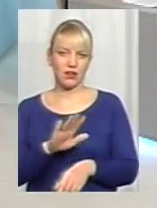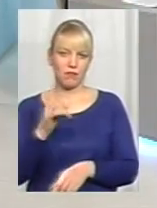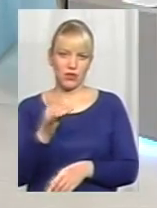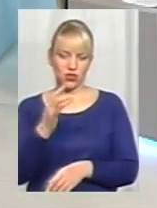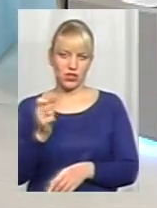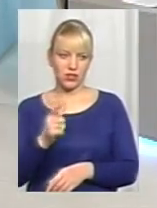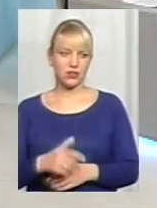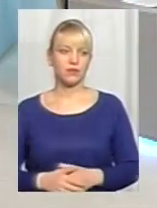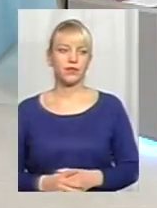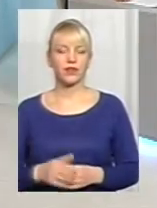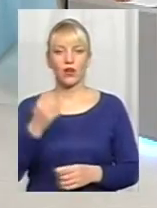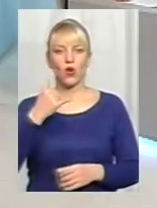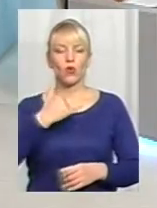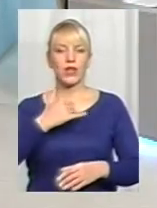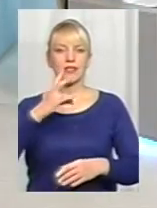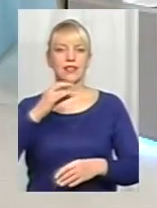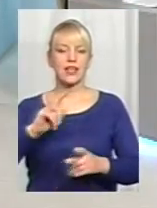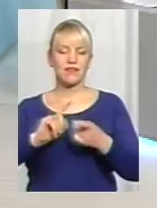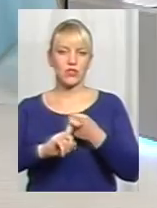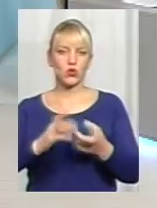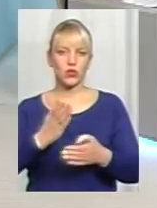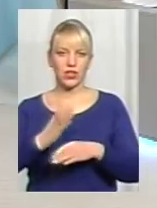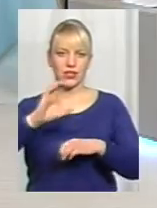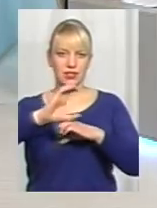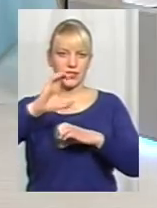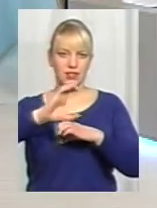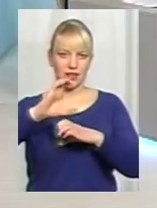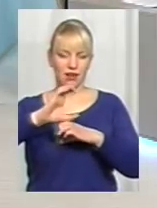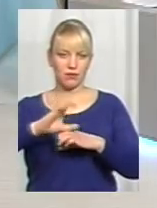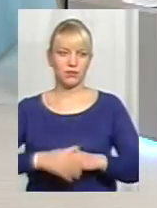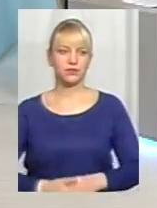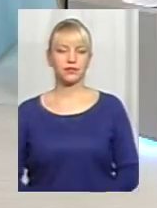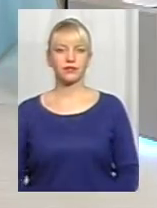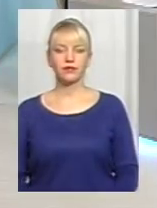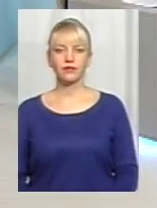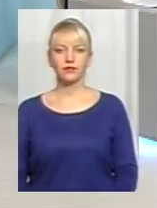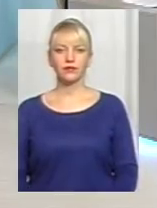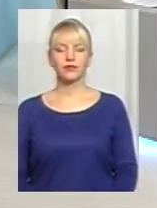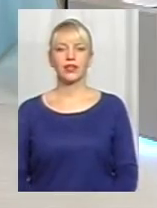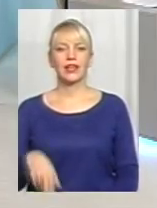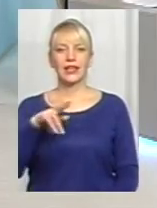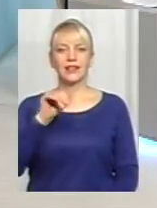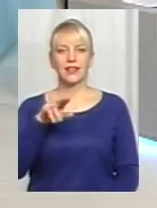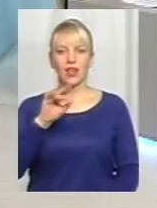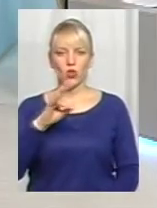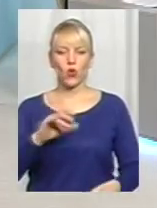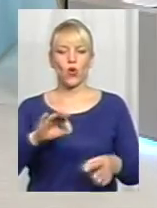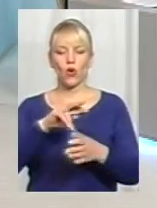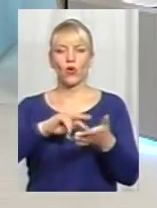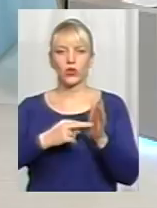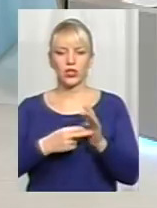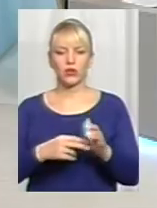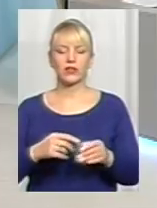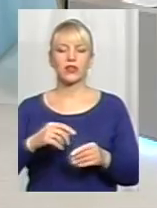Олександр, я вас переб'ю. Дякую, в нас на зв'язку вже пан Андрій є. Давайте послухаємо ще його. В нас на зв'язку Андрій Діденко, координатор програм Харківської